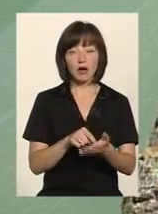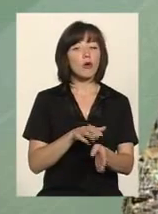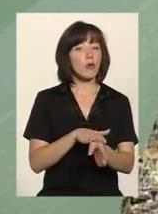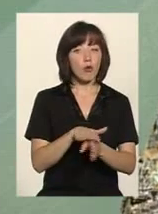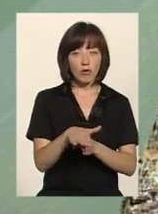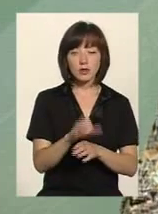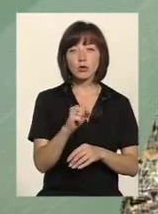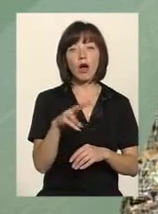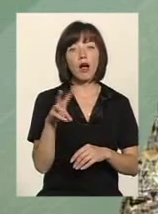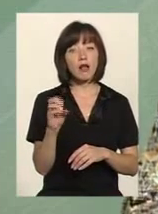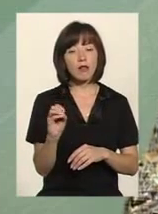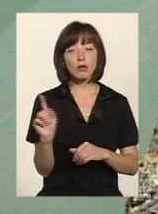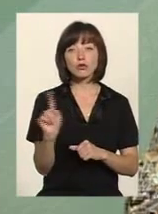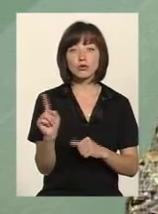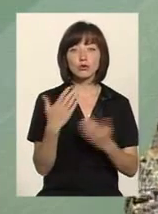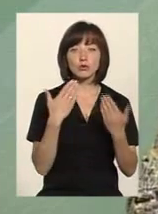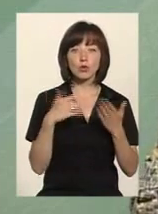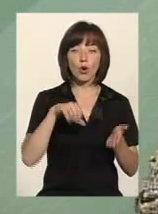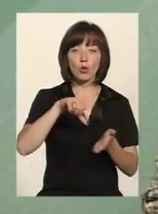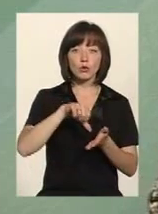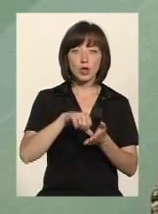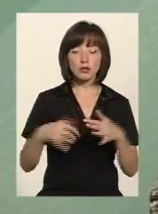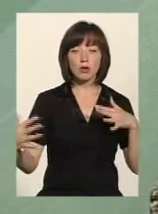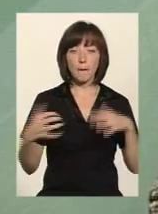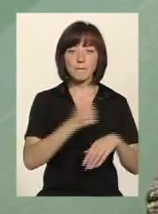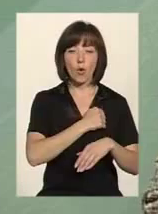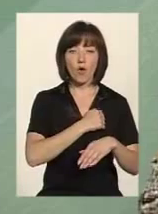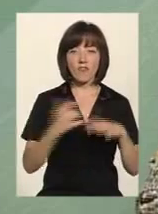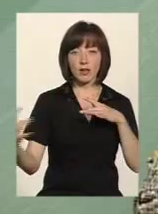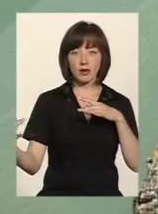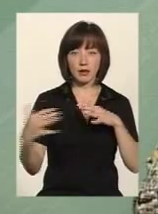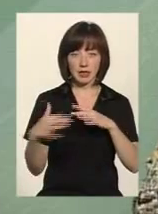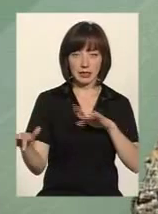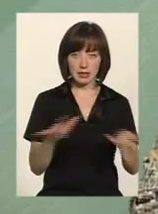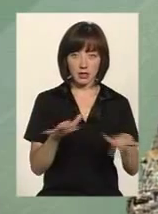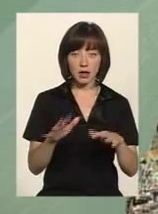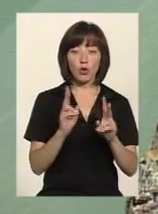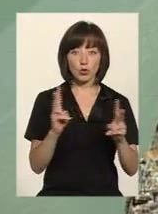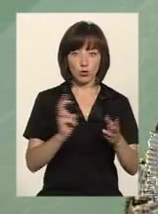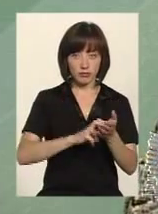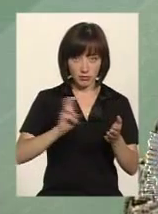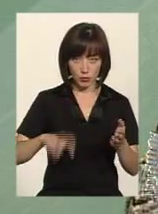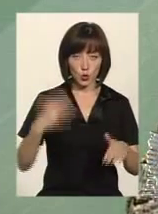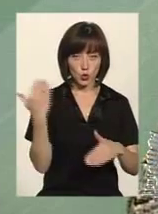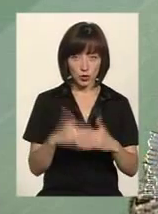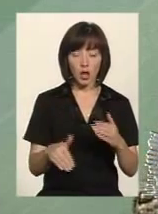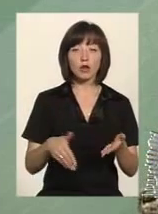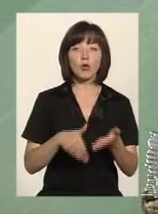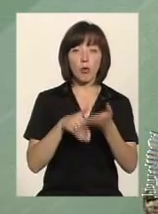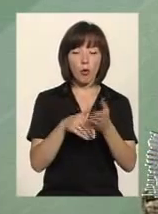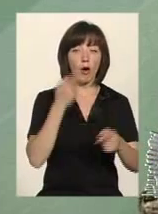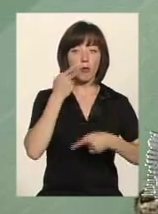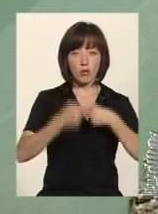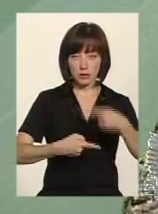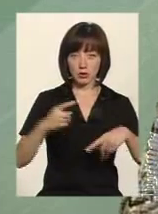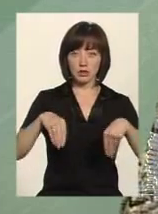повністю. Але що стосується учасників бойових дій, які демобілізовані, допомога надається безперервно.